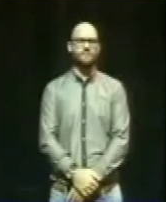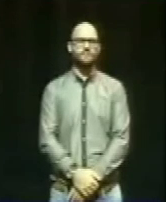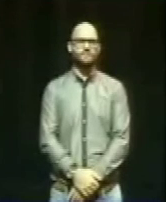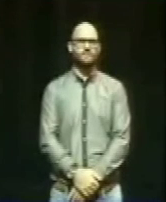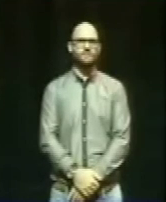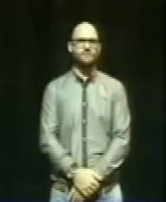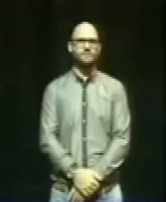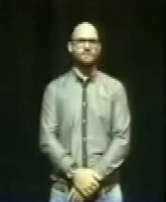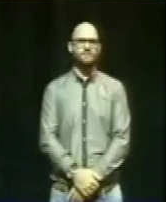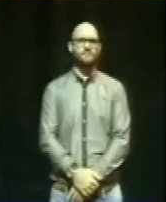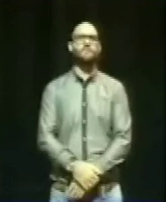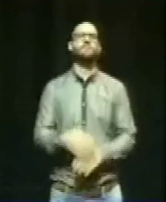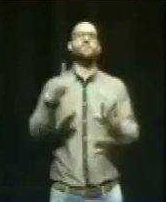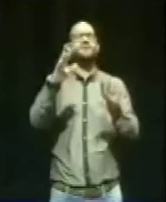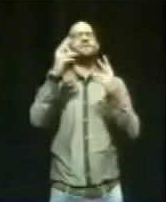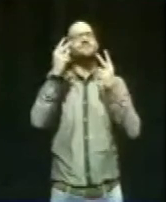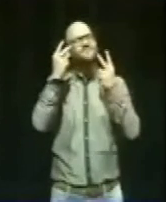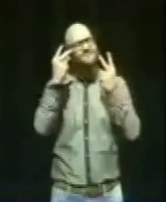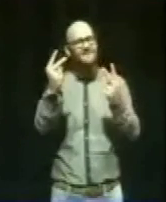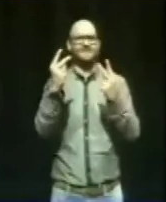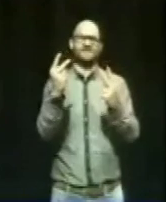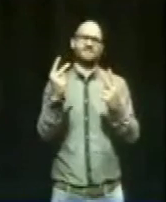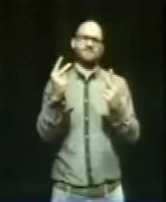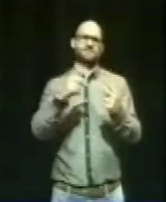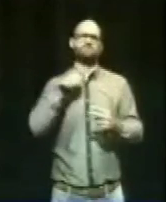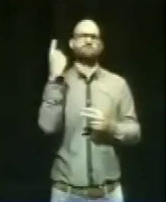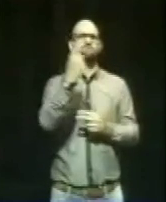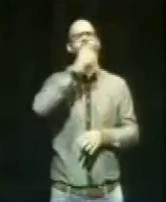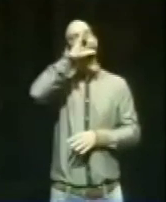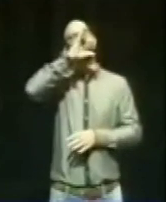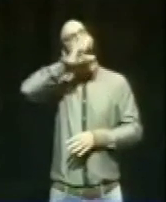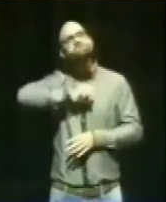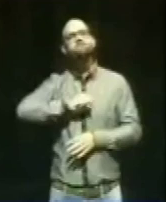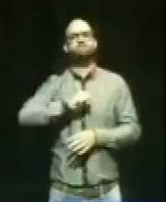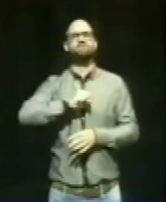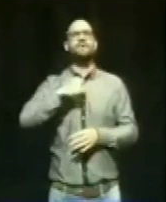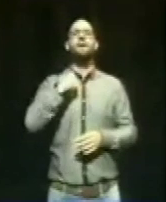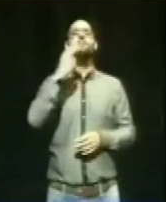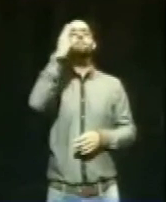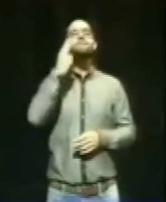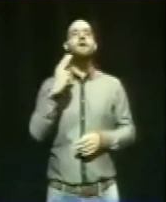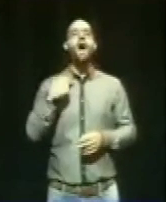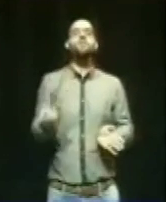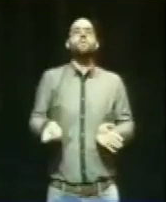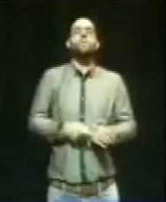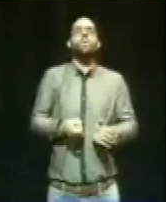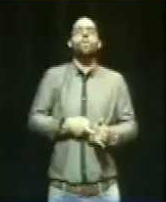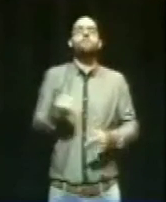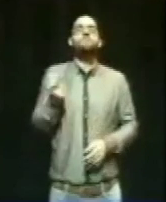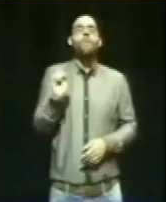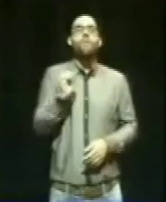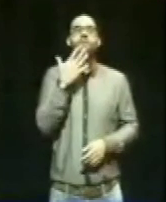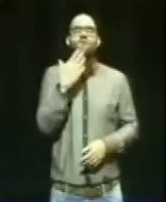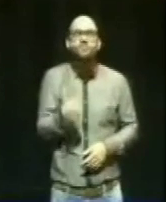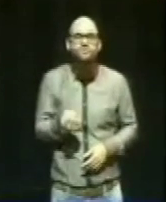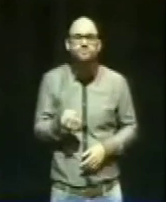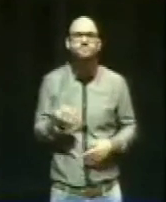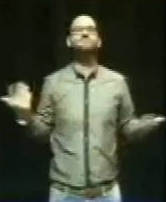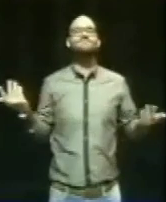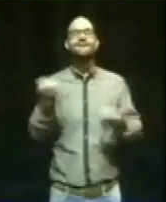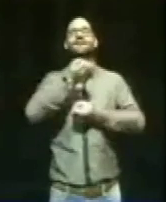Wir sollten uns immer wieder darauf besinnen, was uns dazu gebracht hat, Piraten zu werden. Nämlich der Politik